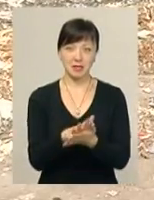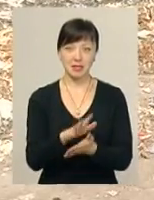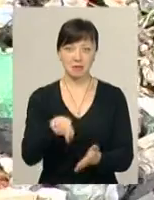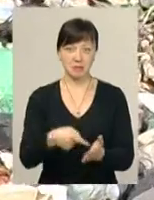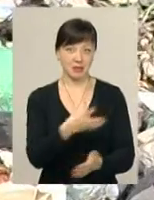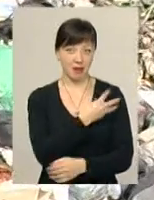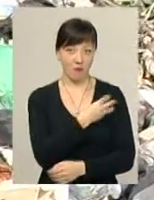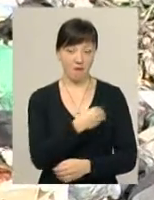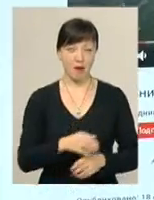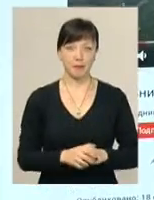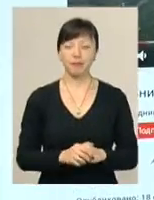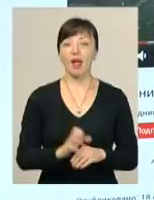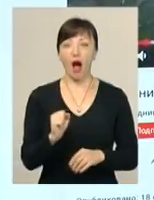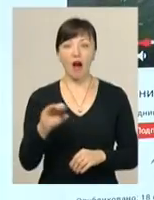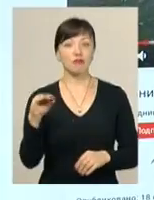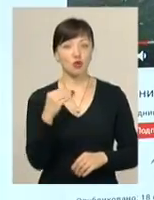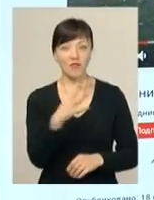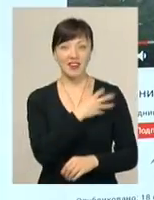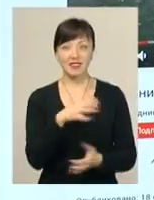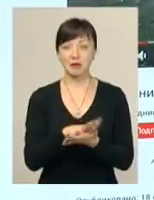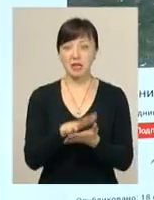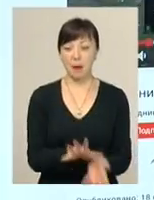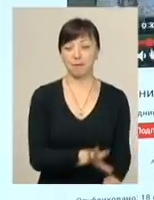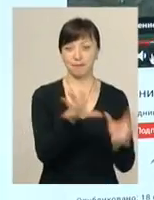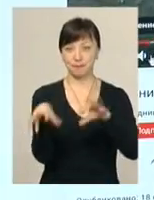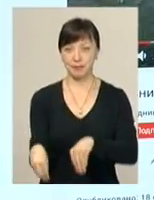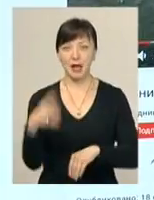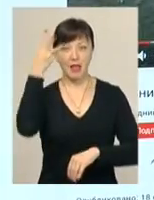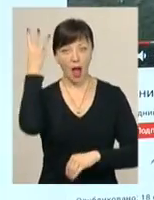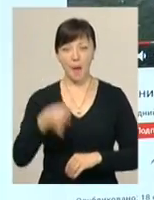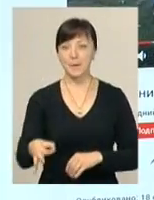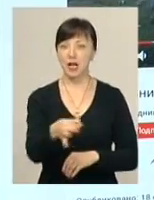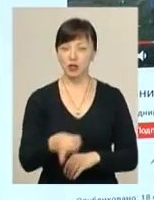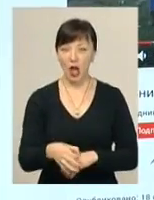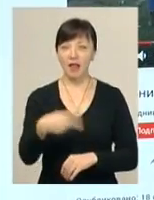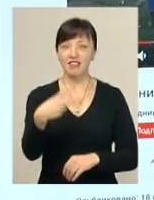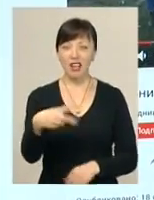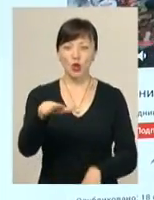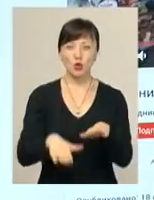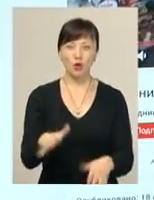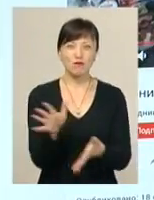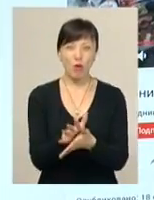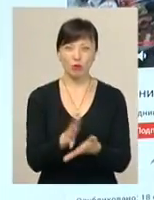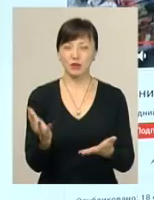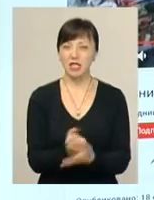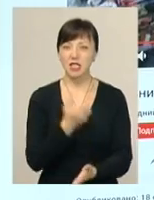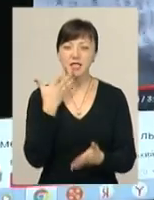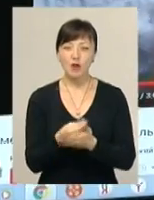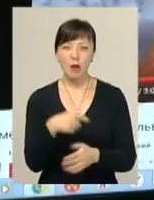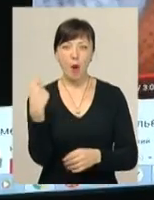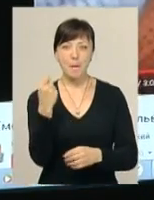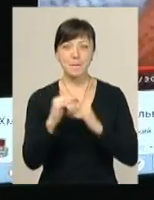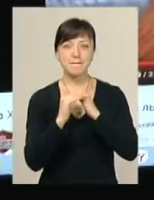міста Лева. А вже в жовтні львівські відходи перекочували й на Хмельничину. 20 тонн мотлоху знайшли на своєму